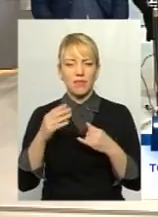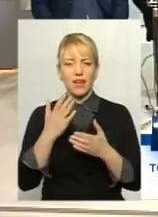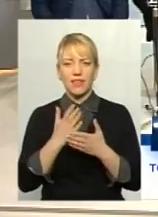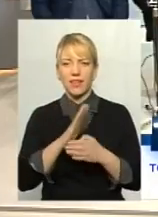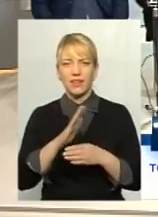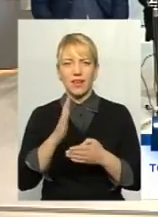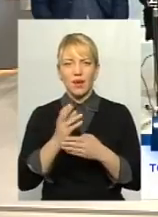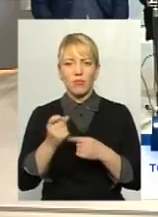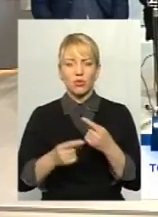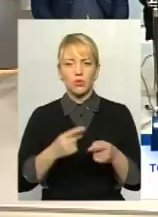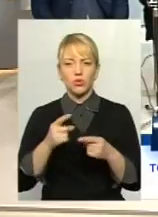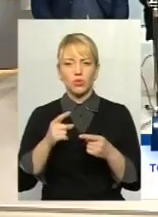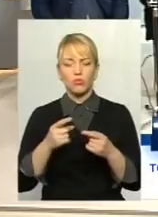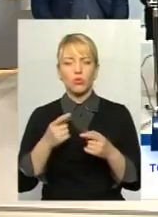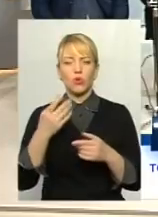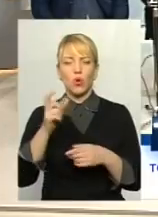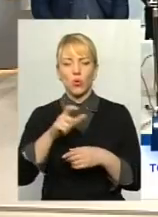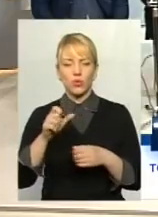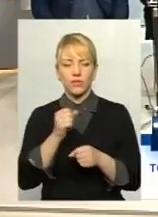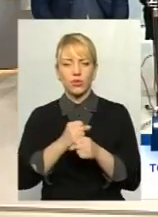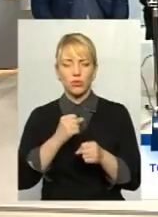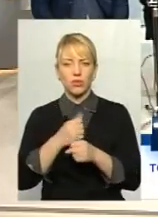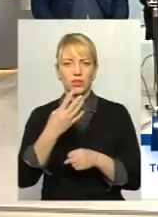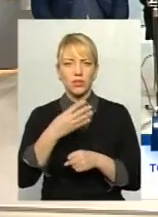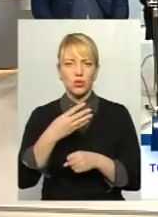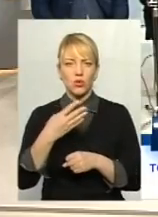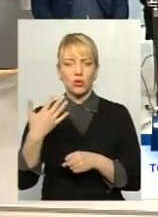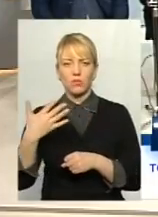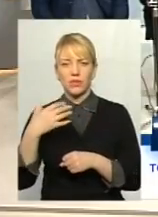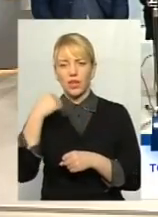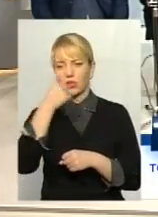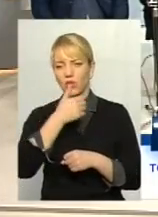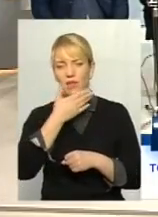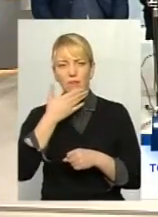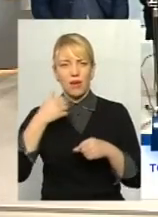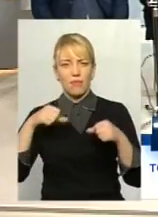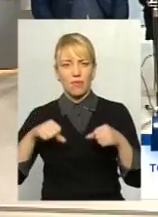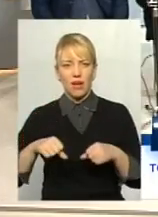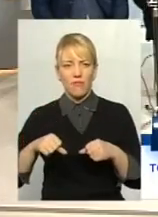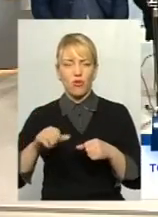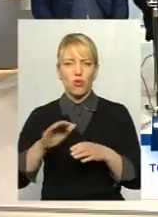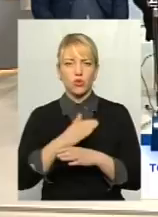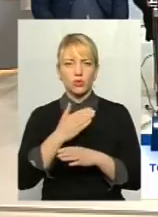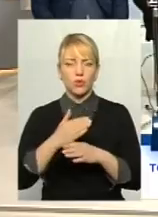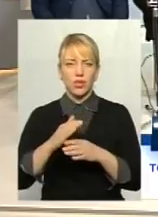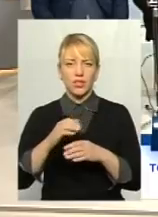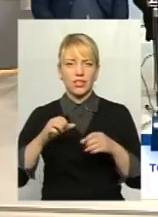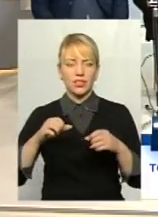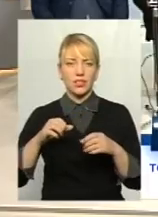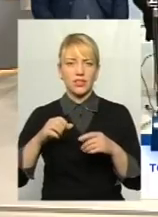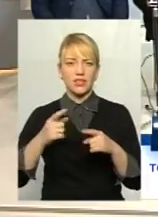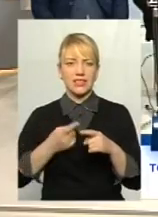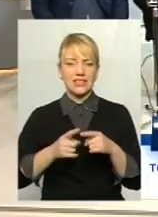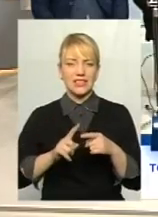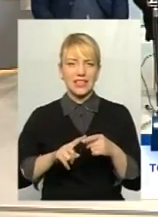відробили по 40-50 років і не мали права розпорядити своєю землею? О, а